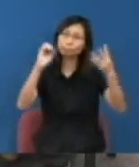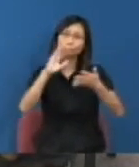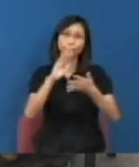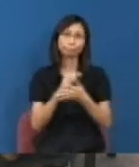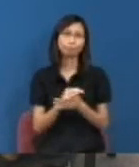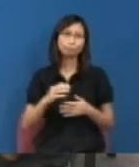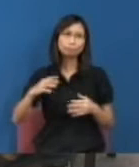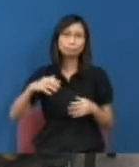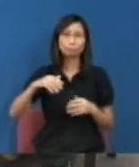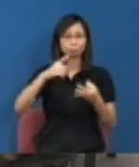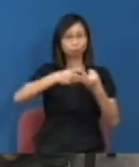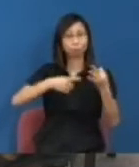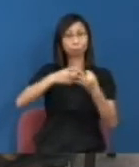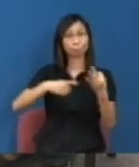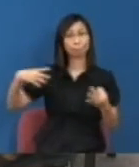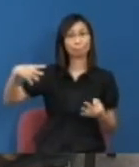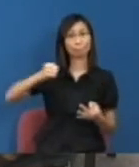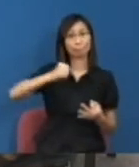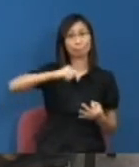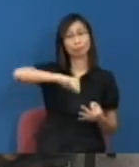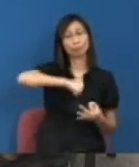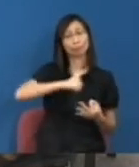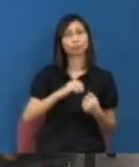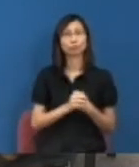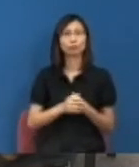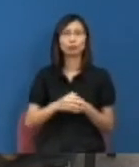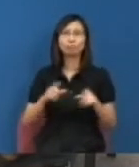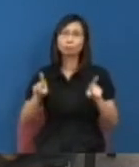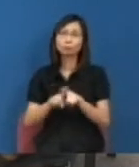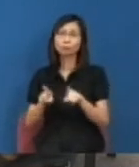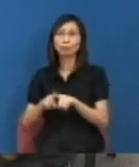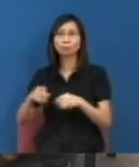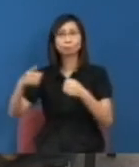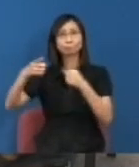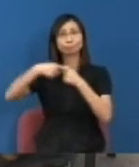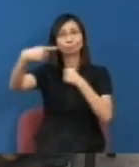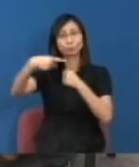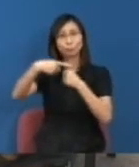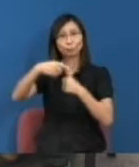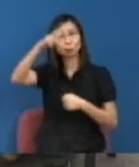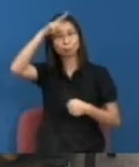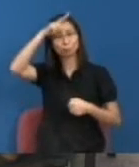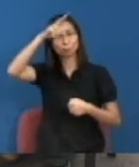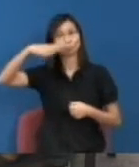長想跟第一任特首的董珊那關係比較好所以就